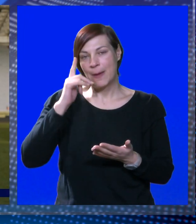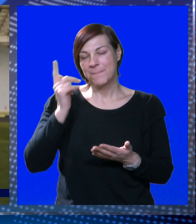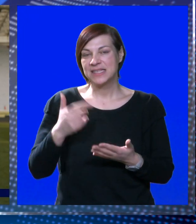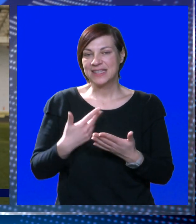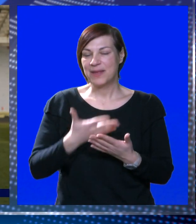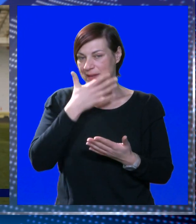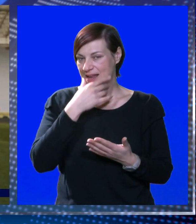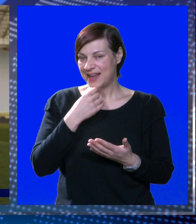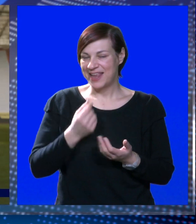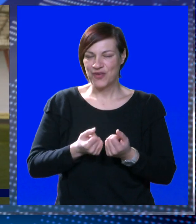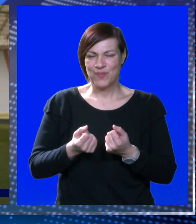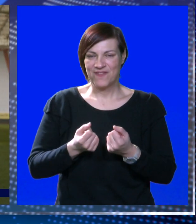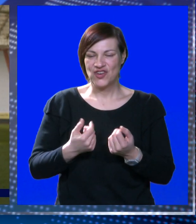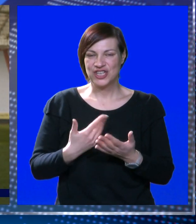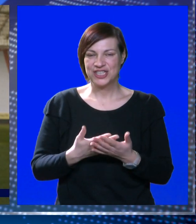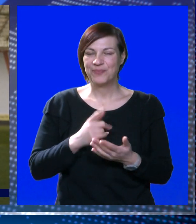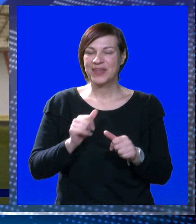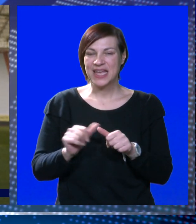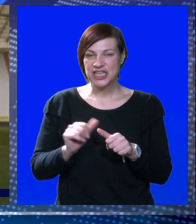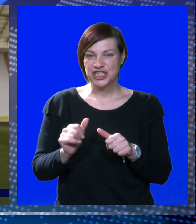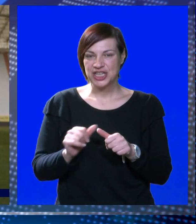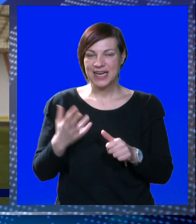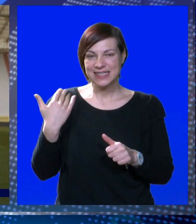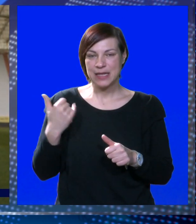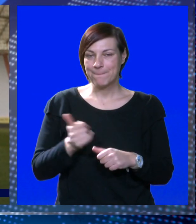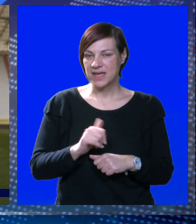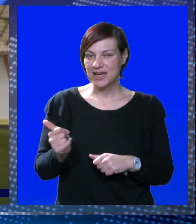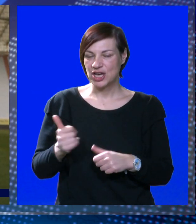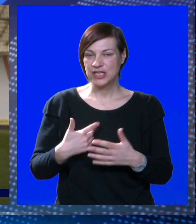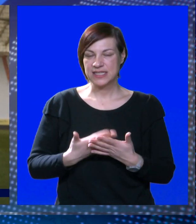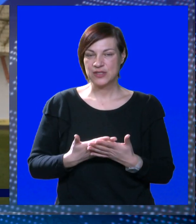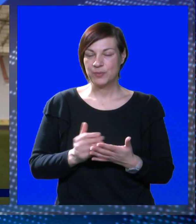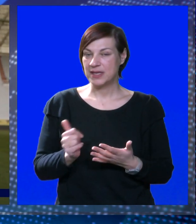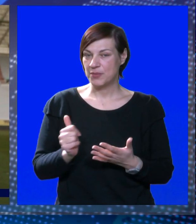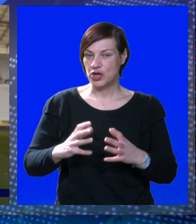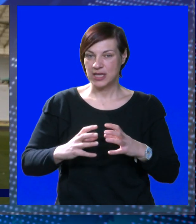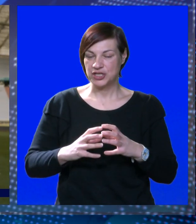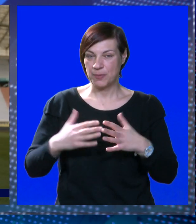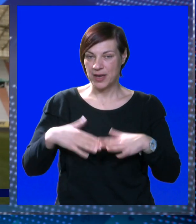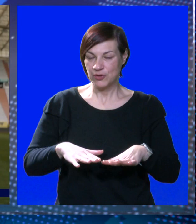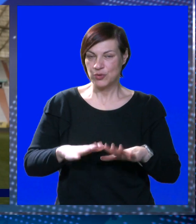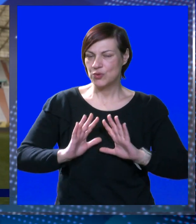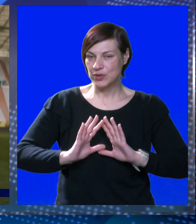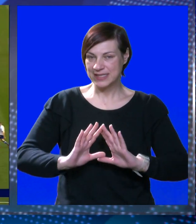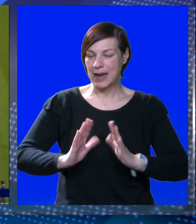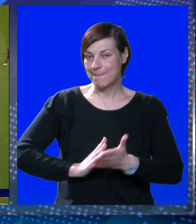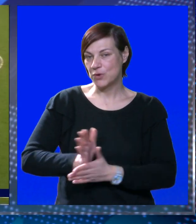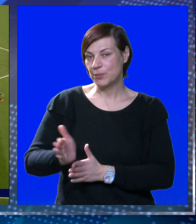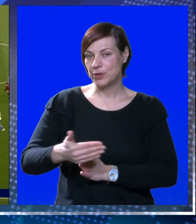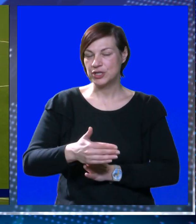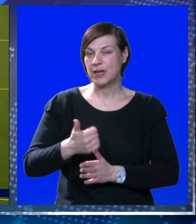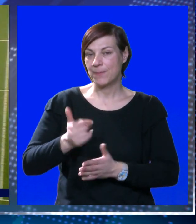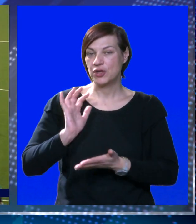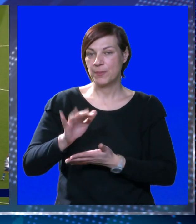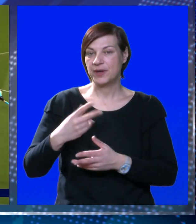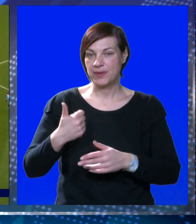mislim da mu je bila lipa i ugodna vožnja. Šalim se, bilo je stvarno super, no vam je dao odličan balonu dubinu koju se napa, prošla